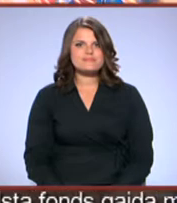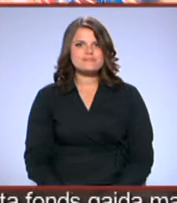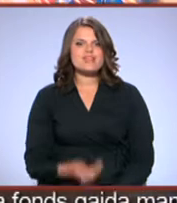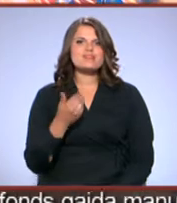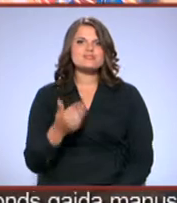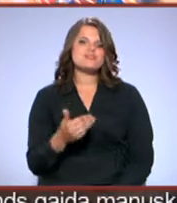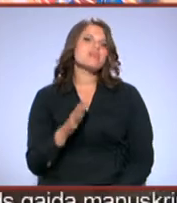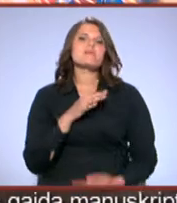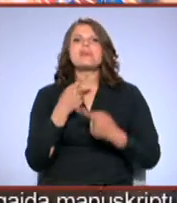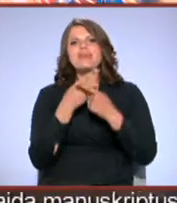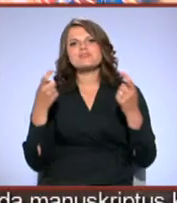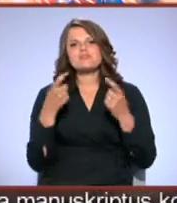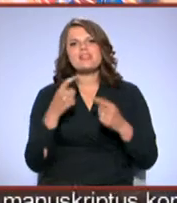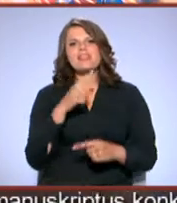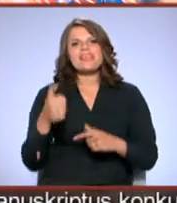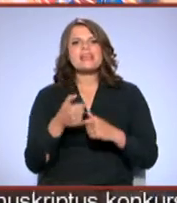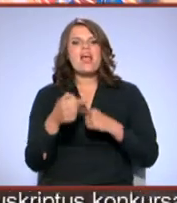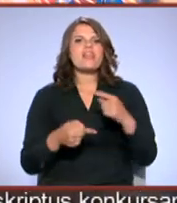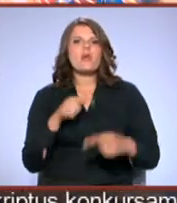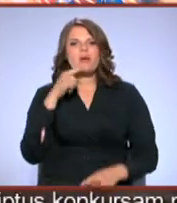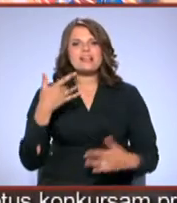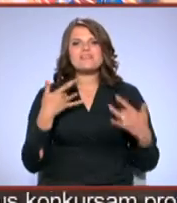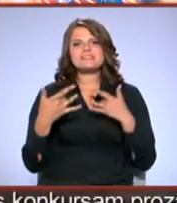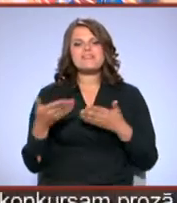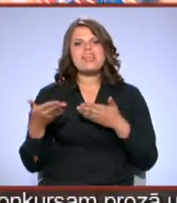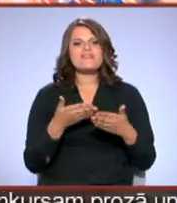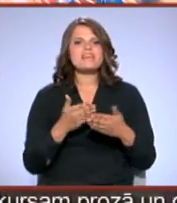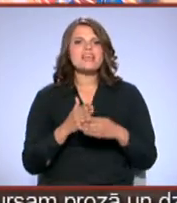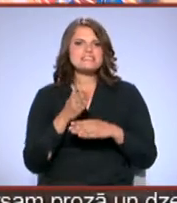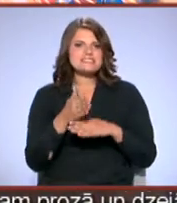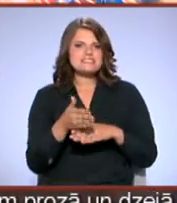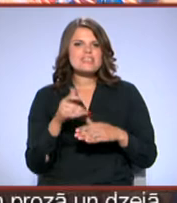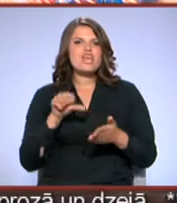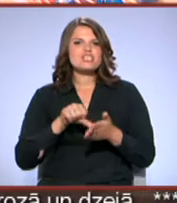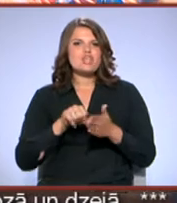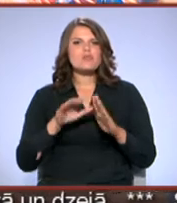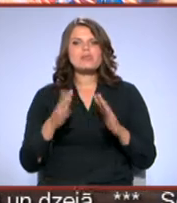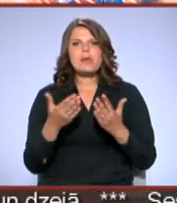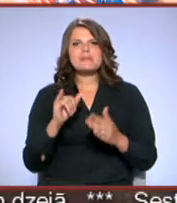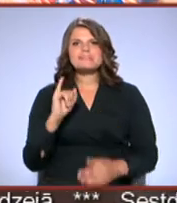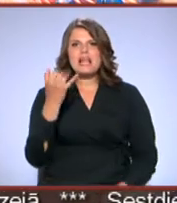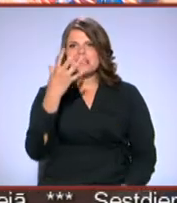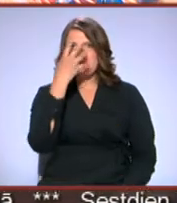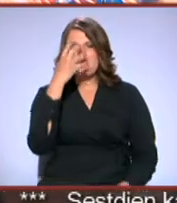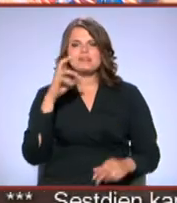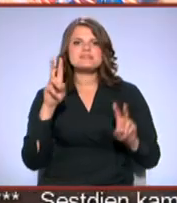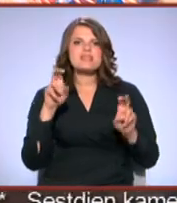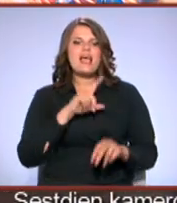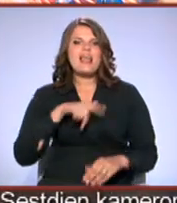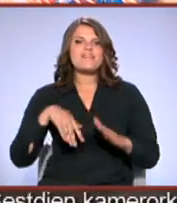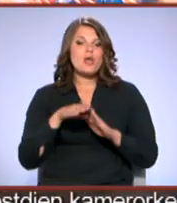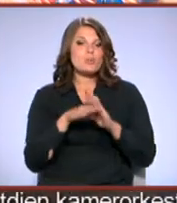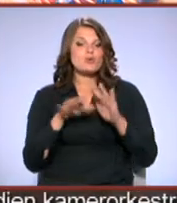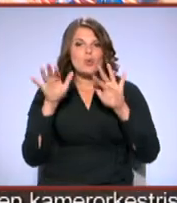Šodien tika izsildināta Igadējo Krievijas teātru viesizrāžu, jeb Zelta maskas Latvijā programma. Rudenī, Rīgā un